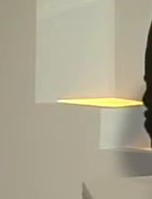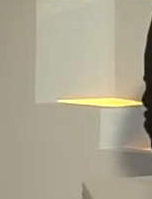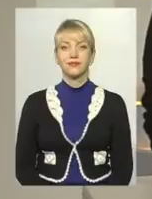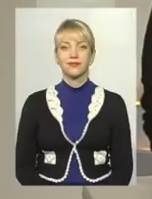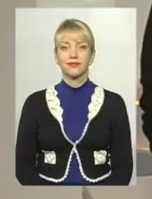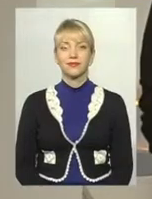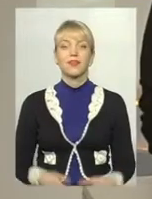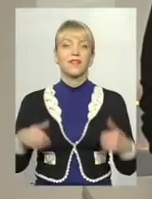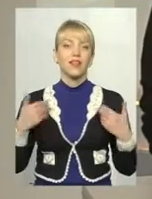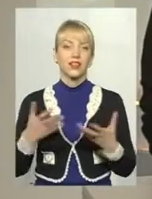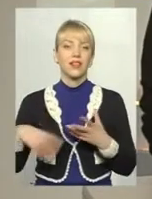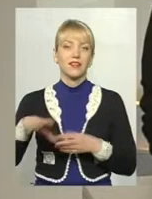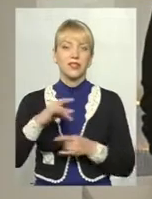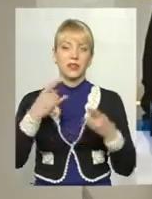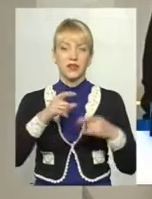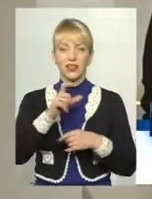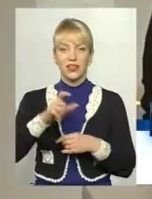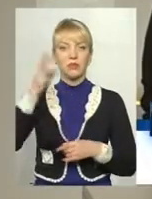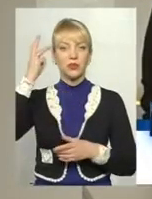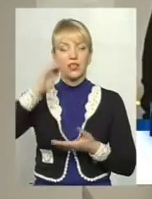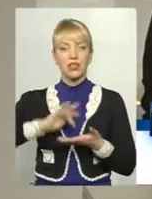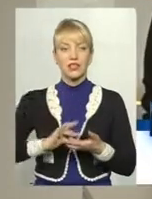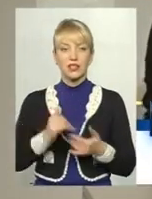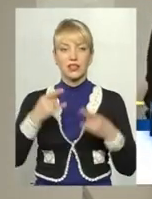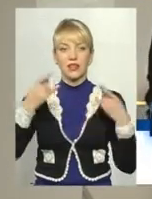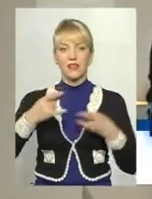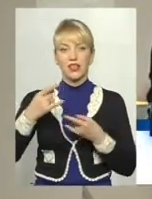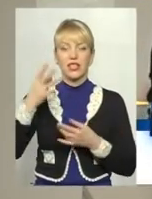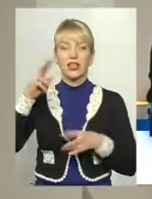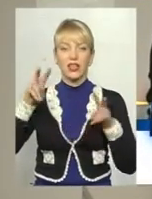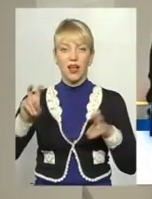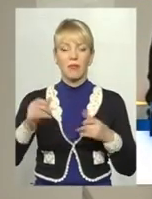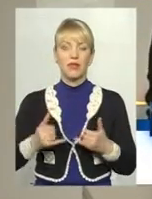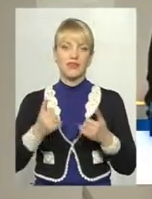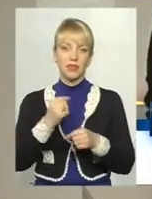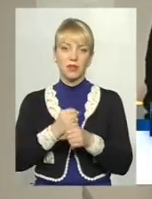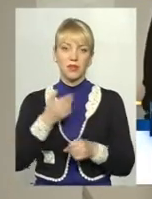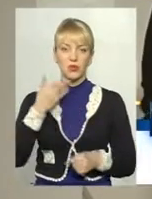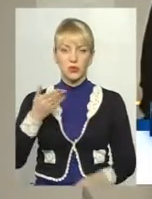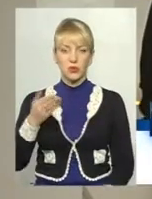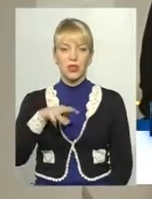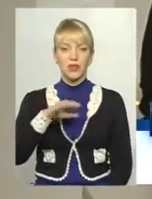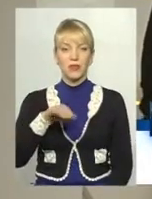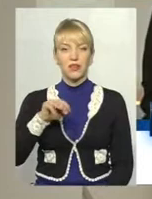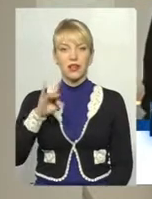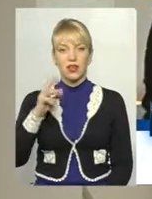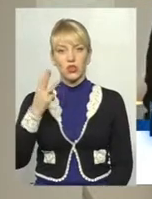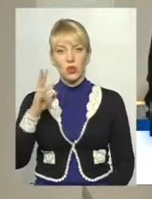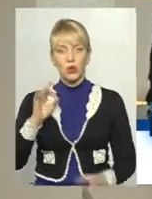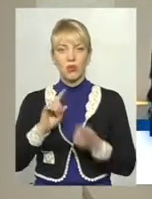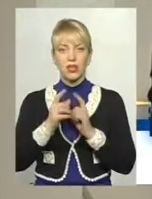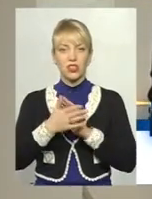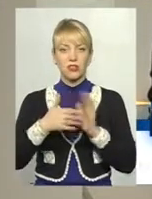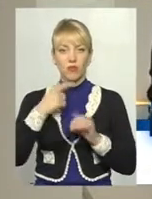Моє вітання усім телеглядачам Поділля Центр. В ефірі тема. Сьогодні для вас у студії працює ведуча юна мітрашка, сурдопереклад